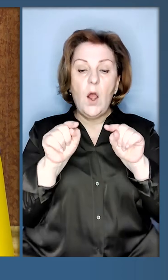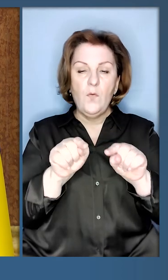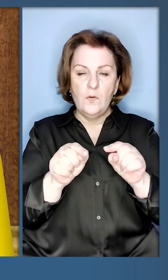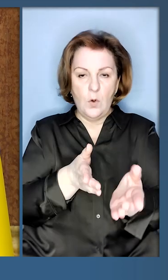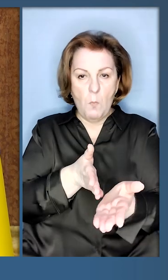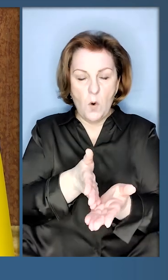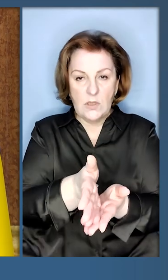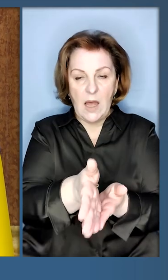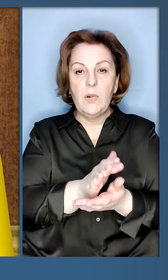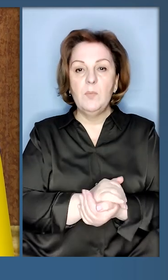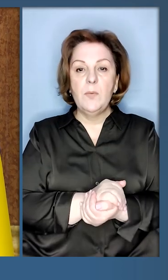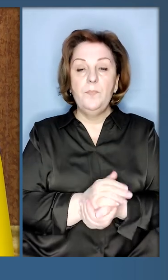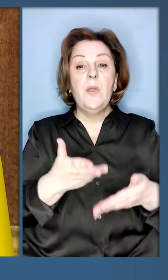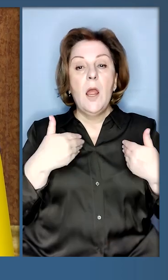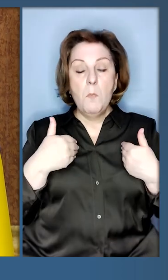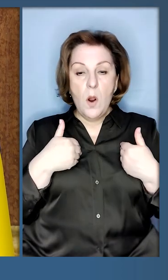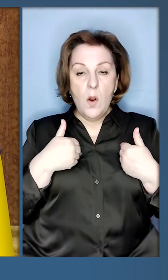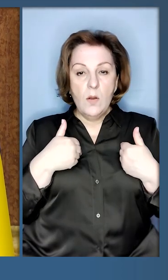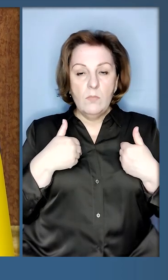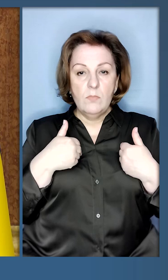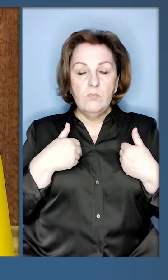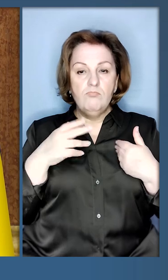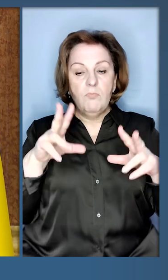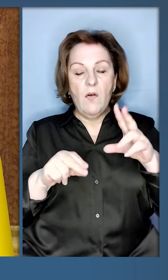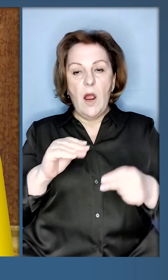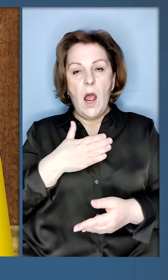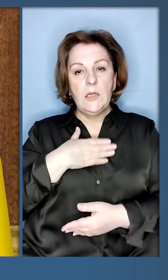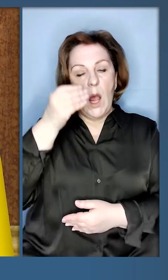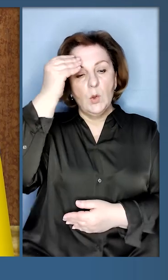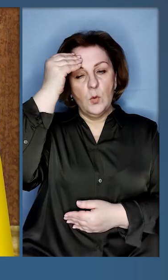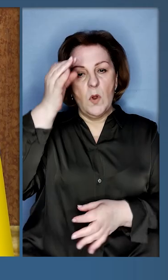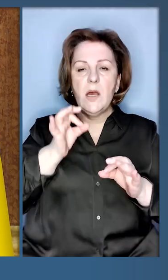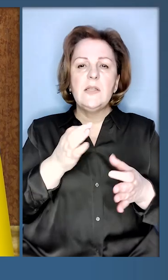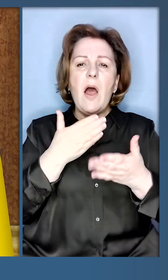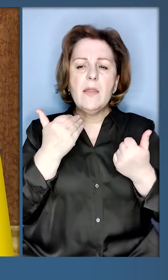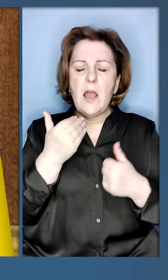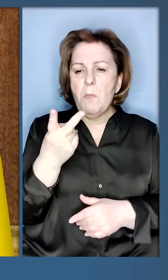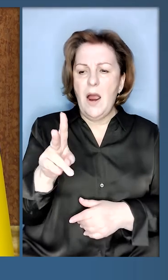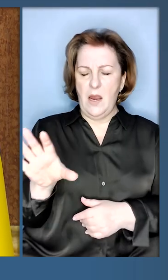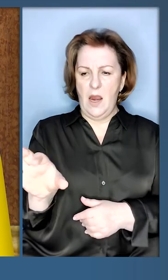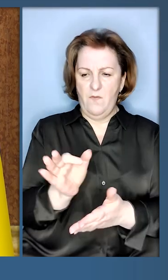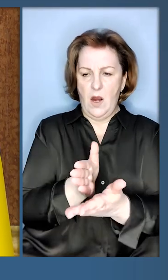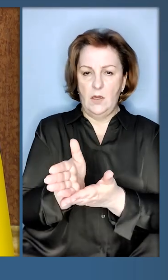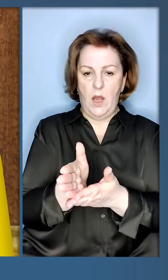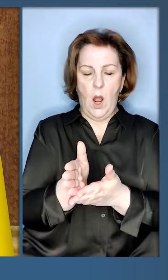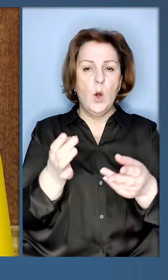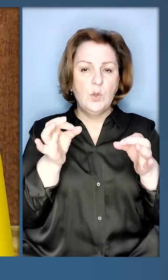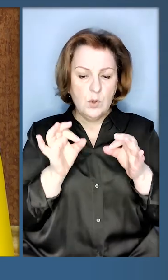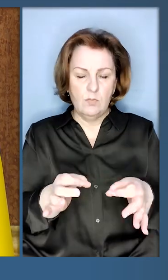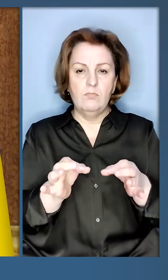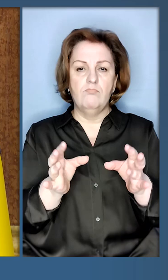напрямку. І ми вважаємо, на нашу думку, звичайно, немає альтернативи із створенню